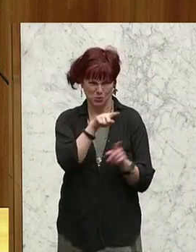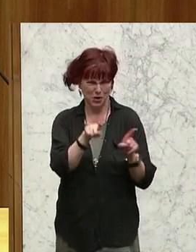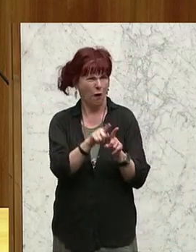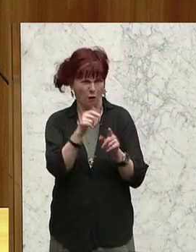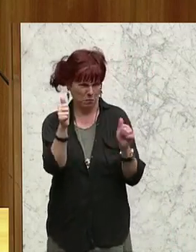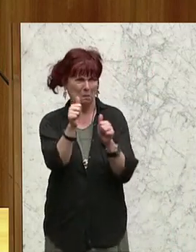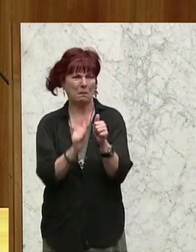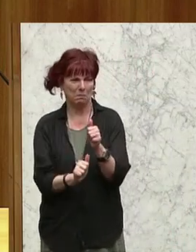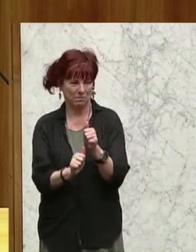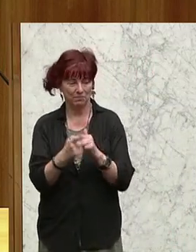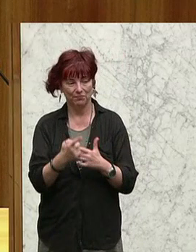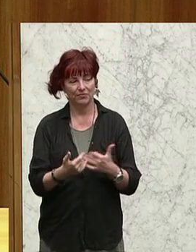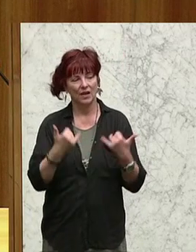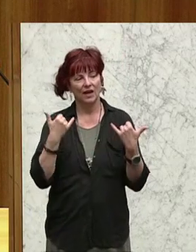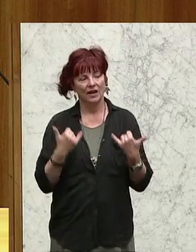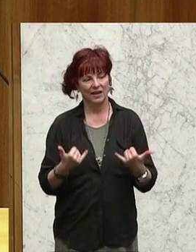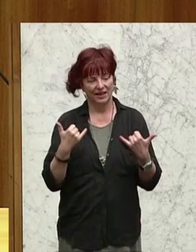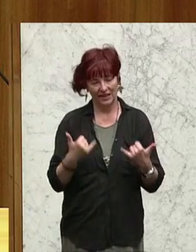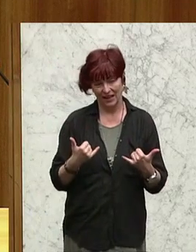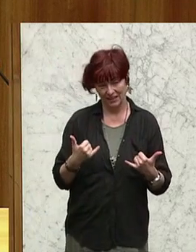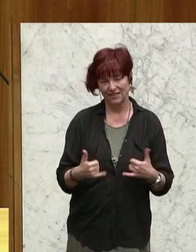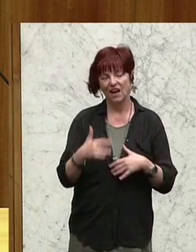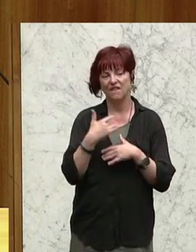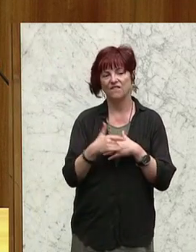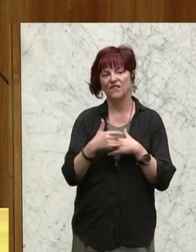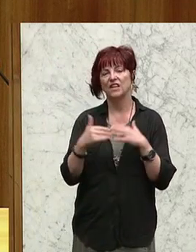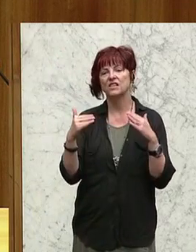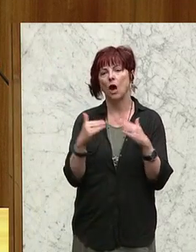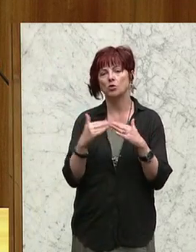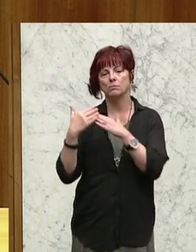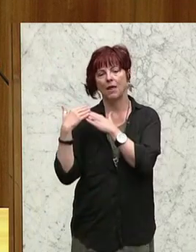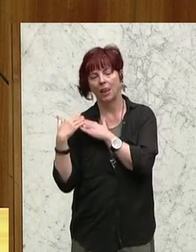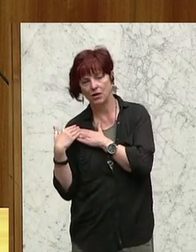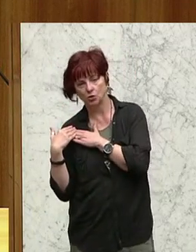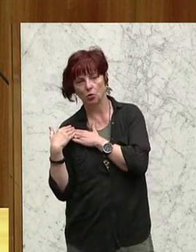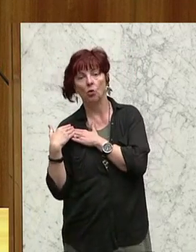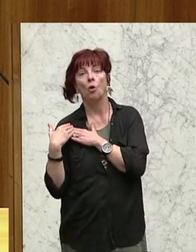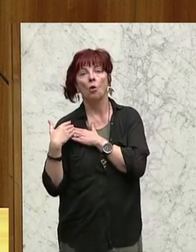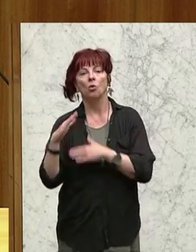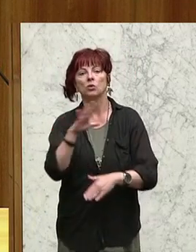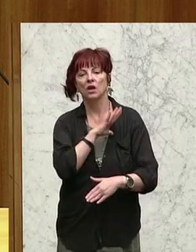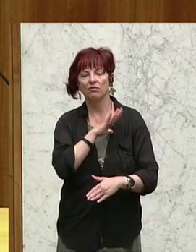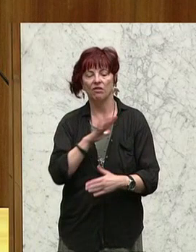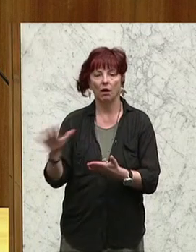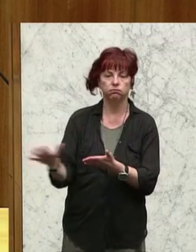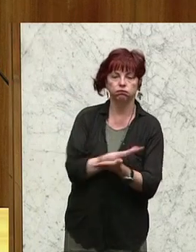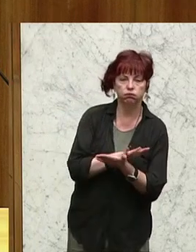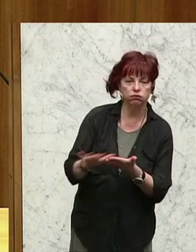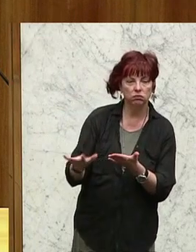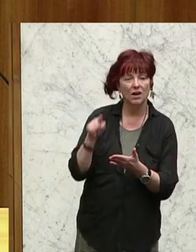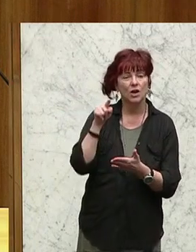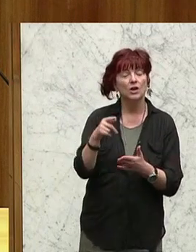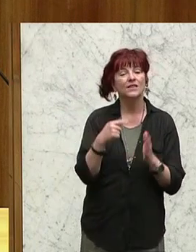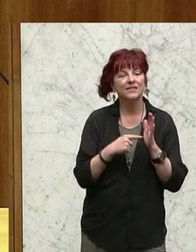Die derzeitige Wirtshausbelastung und drohende Wirtshausvernichtung ist eine Abfackelung jener Heiterkeit,